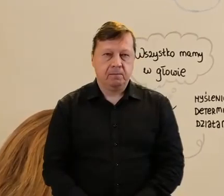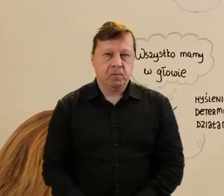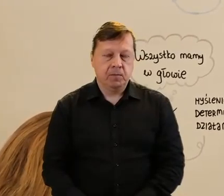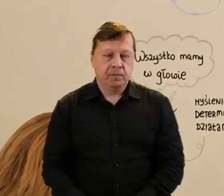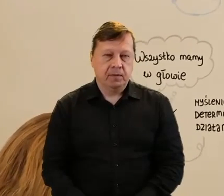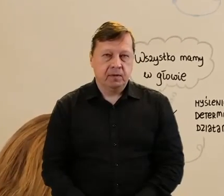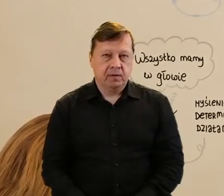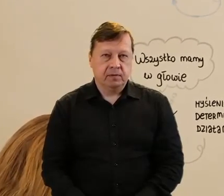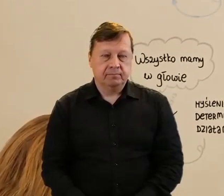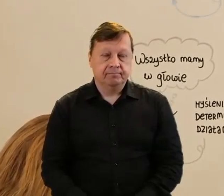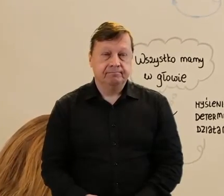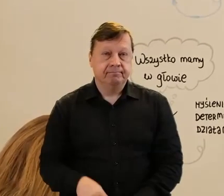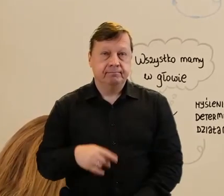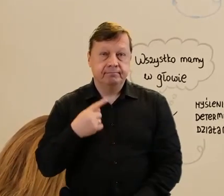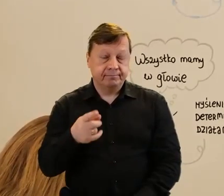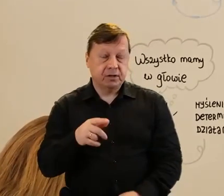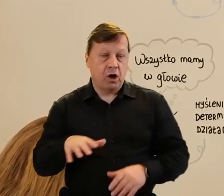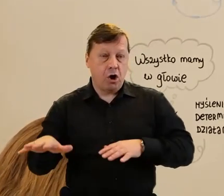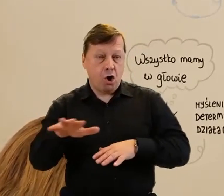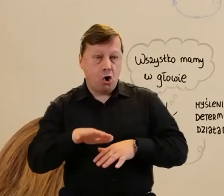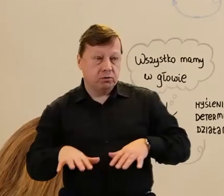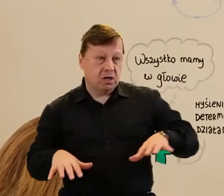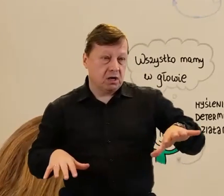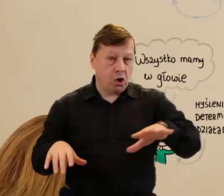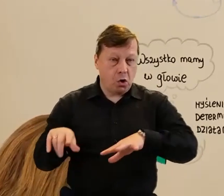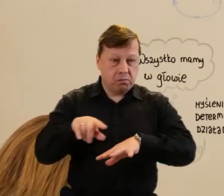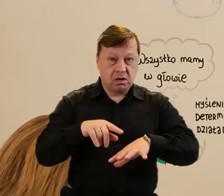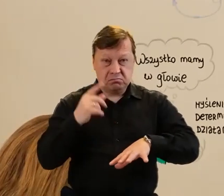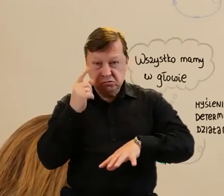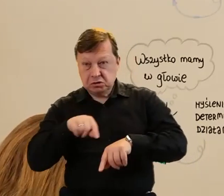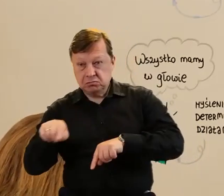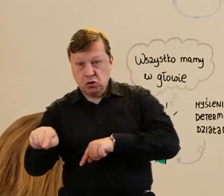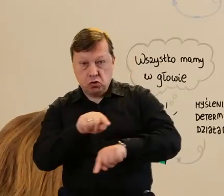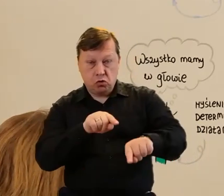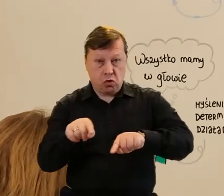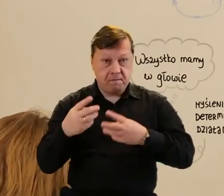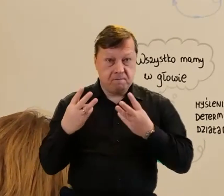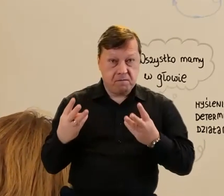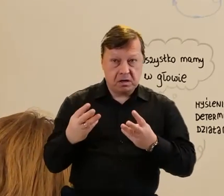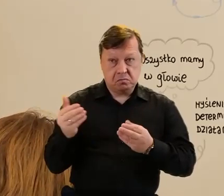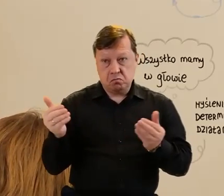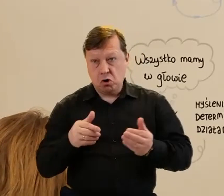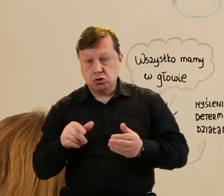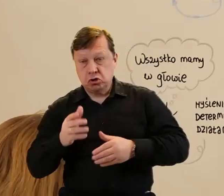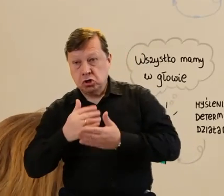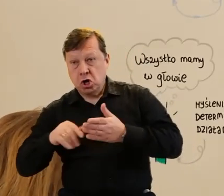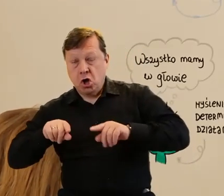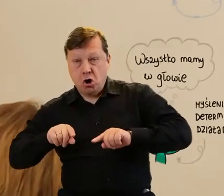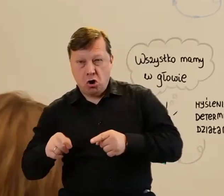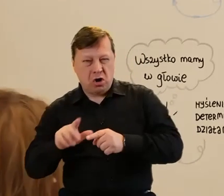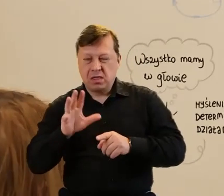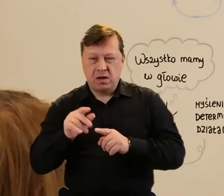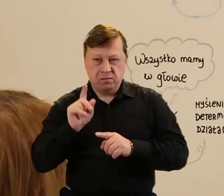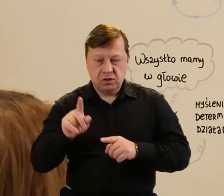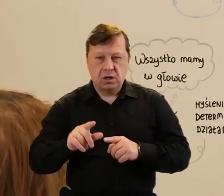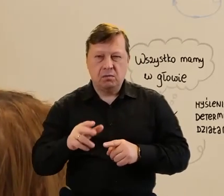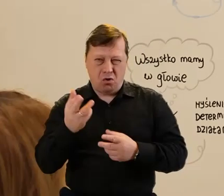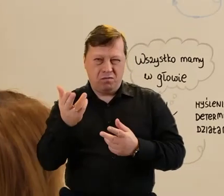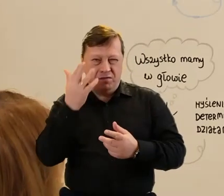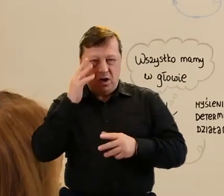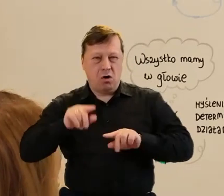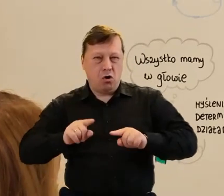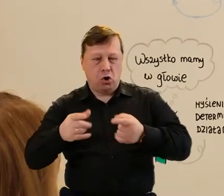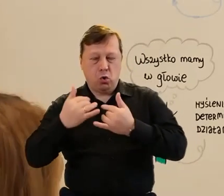Te obszary, które wydają się mi najważniejsze i które mówią, że być może część organizacji, nie wszystkie, organizacje są różne,